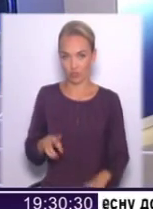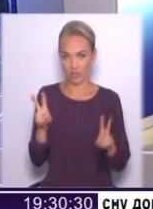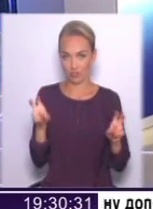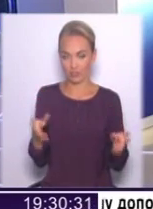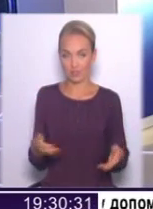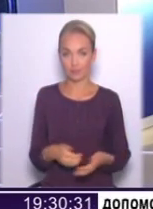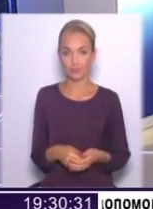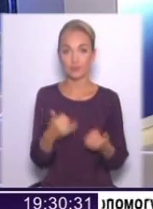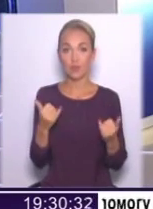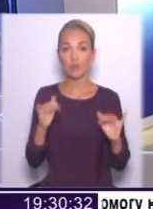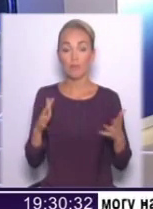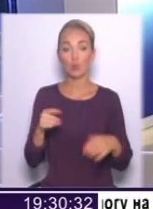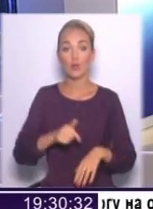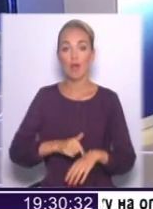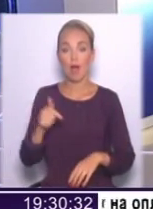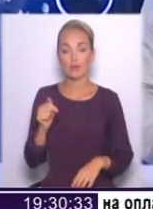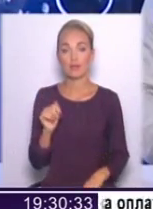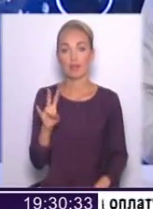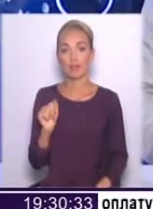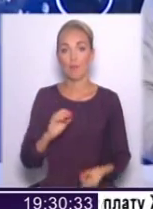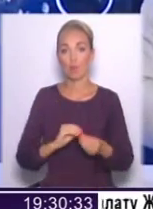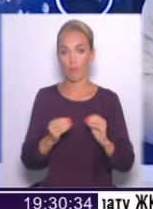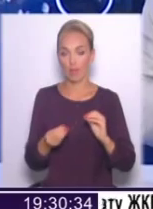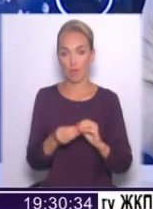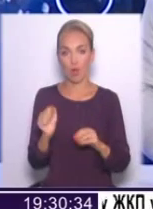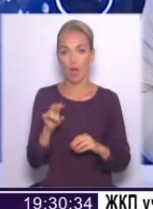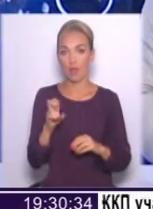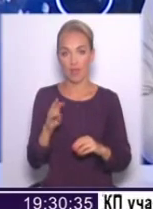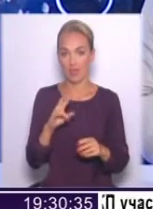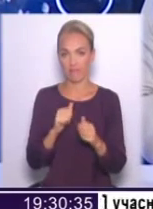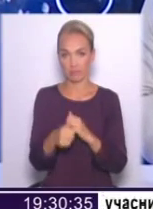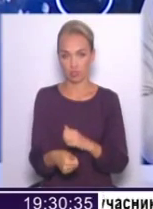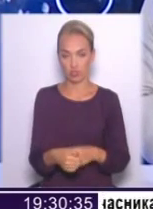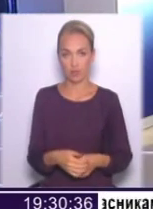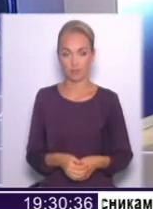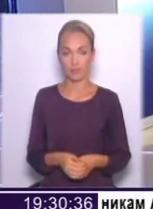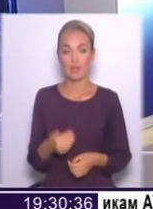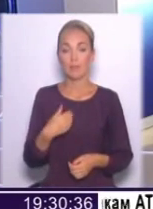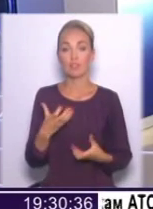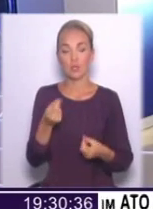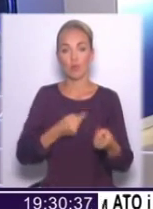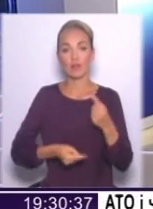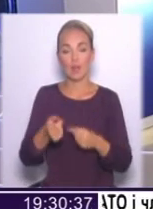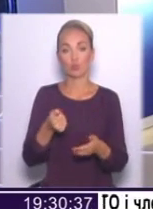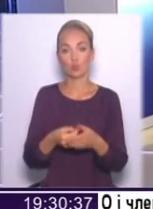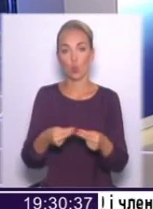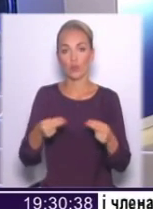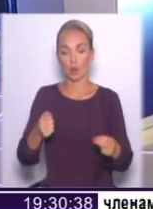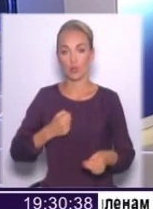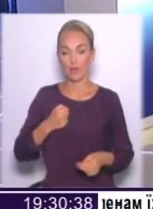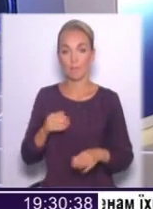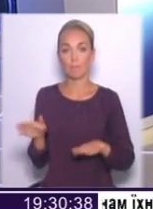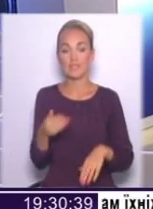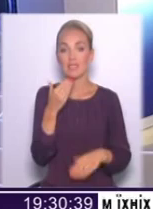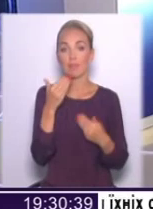реакція на проблему, а не на випорядження. Ми повернемося зараз ще до контрактної армії після запитання від